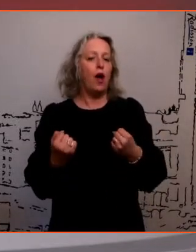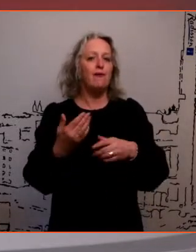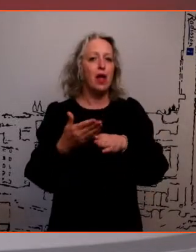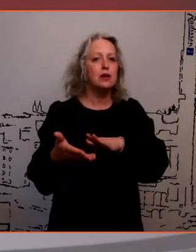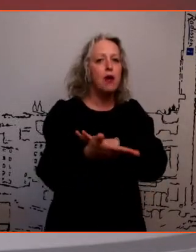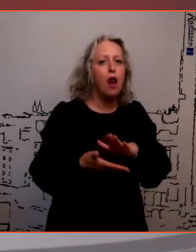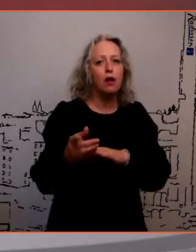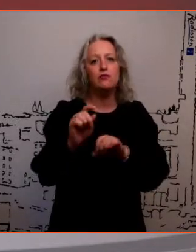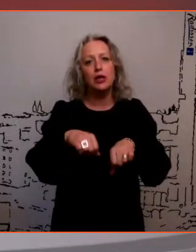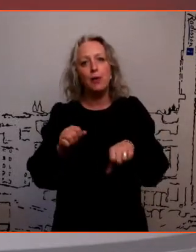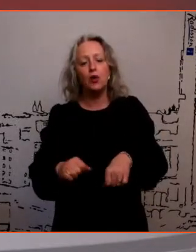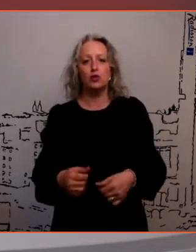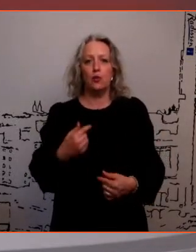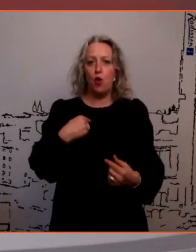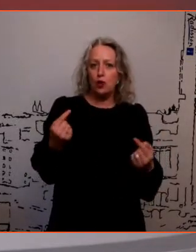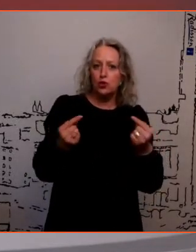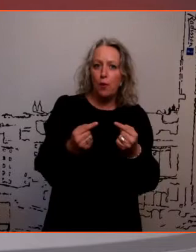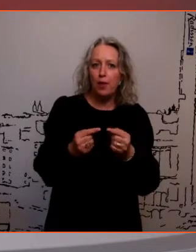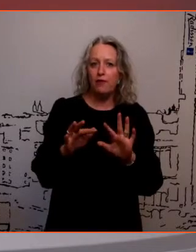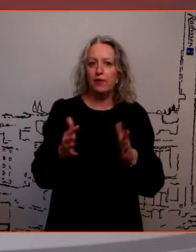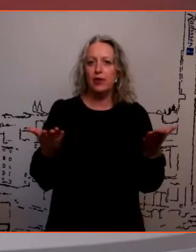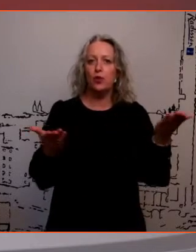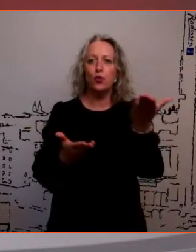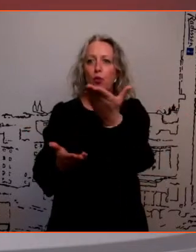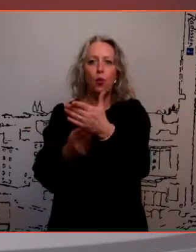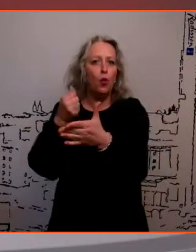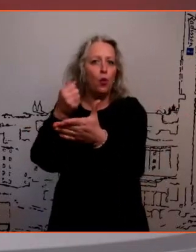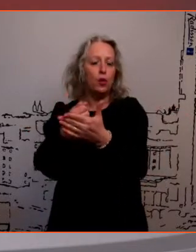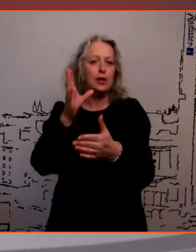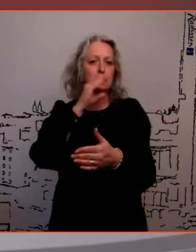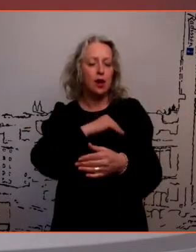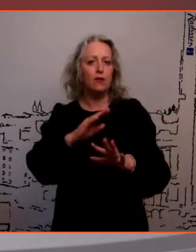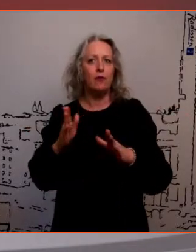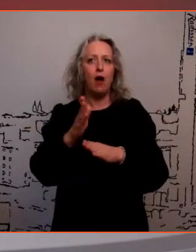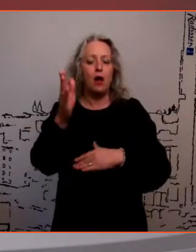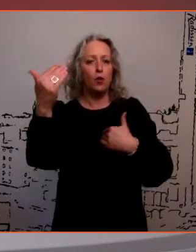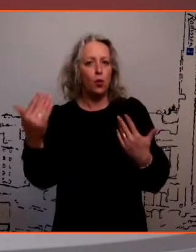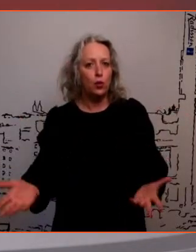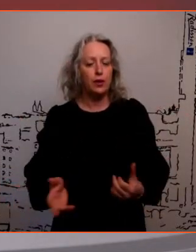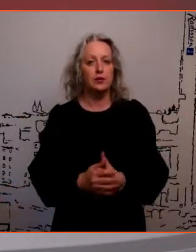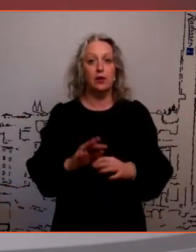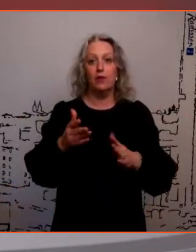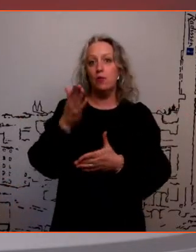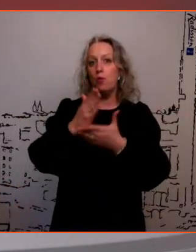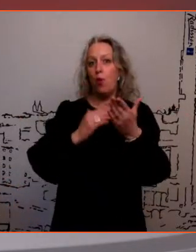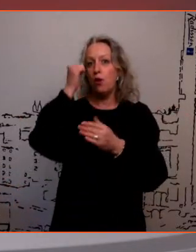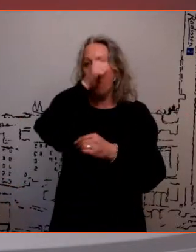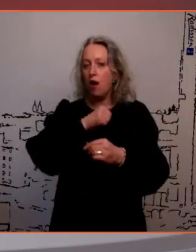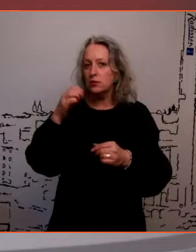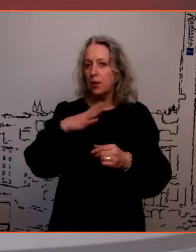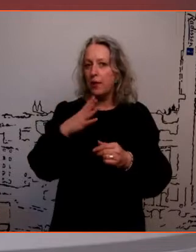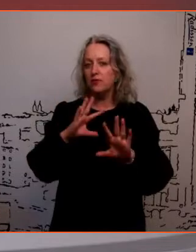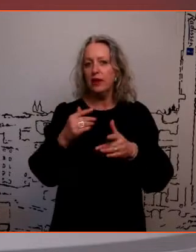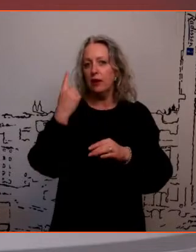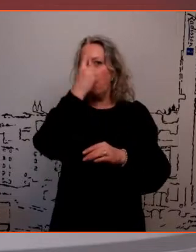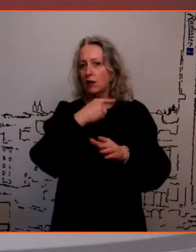on, kas need mulle sobivad ja kuhu ma võiksin välja jõuda ja kas ma üldse teen võib-olla poole aasta pärast või aasta